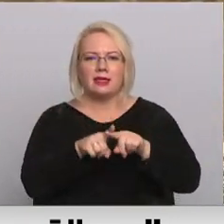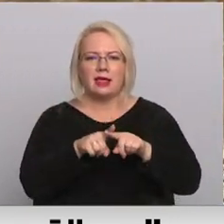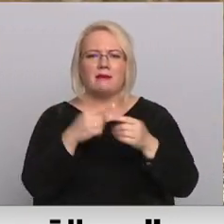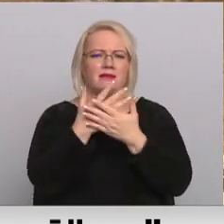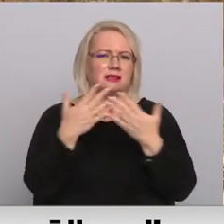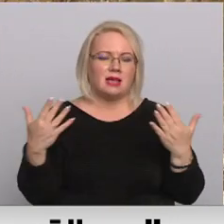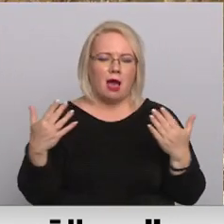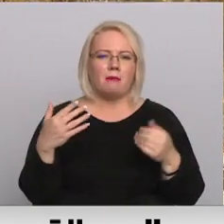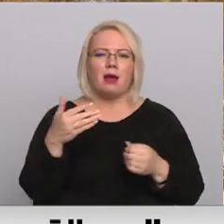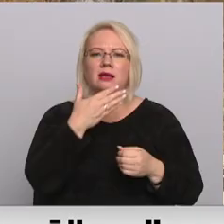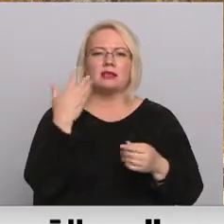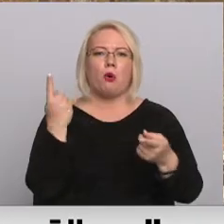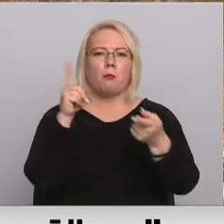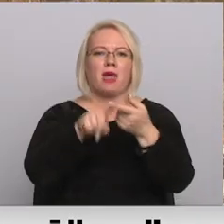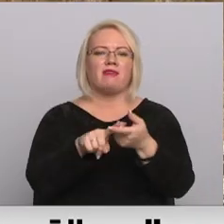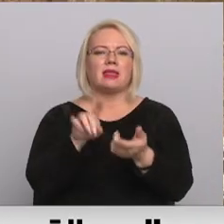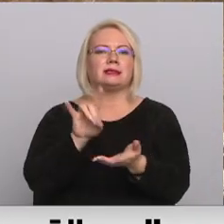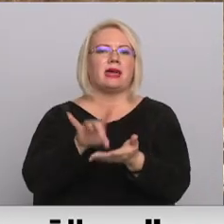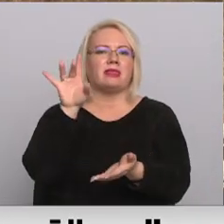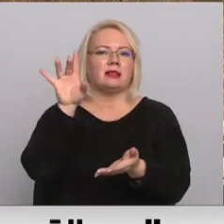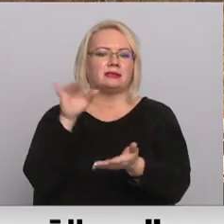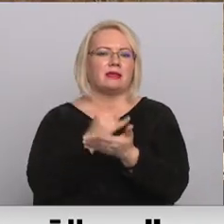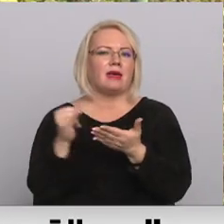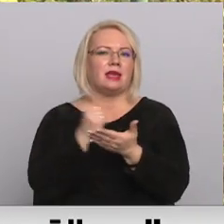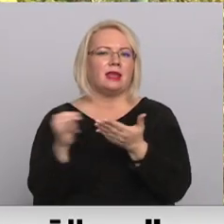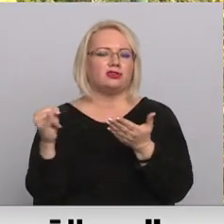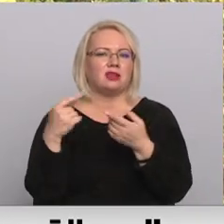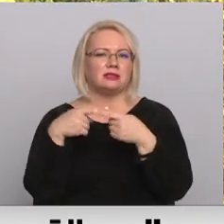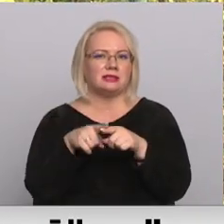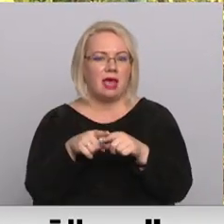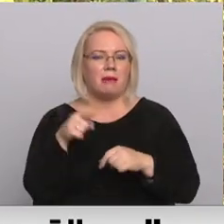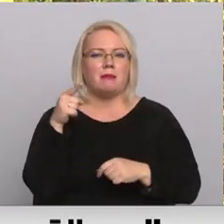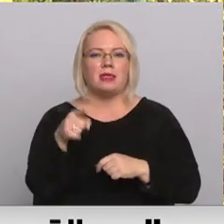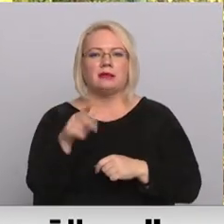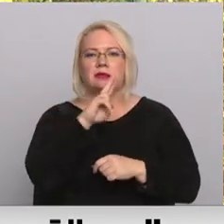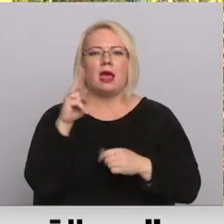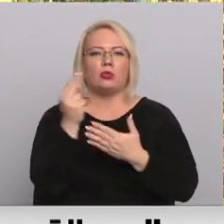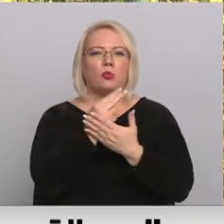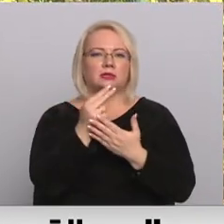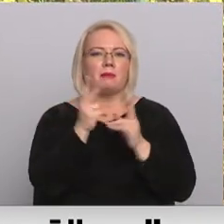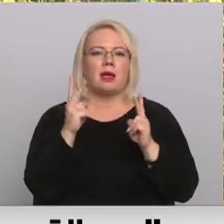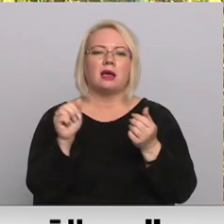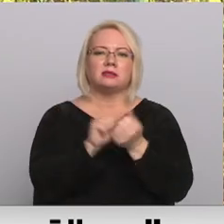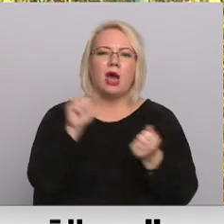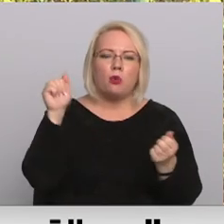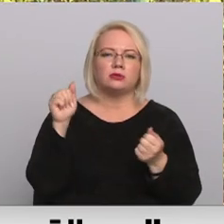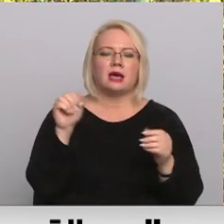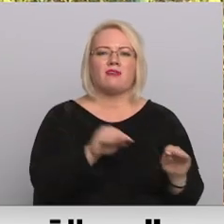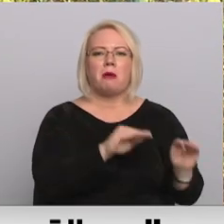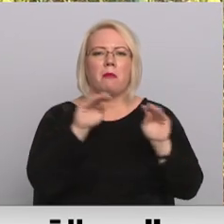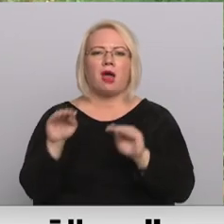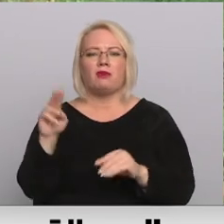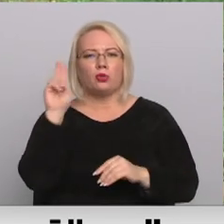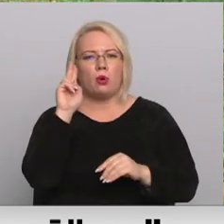krajitvertnēm, kas nav pievienoti centrauzētieji attīrīšanas sistēmai. Tas gan nenozīmējot, ka sausās vai pārvietojumās